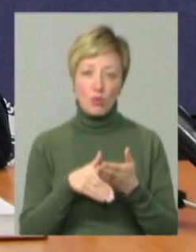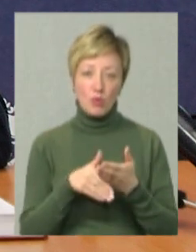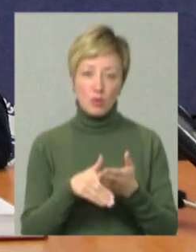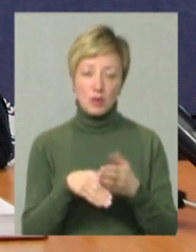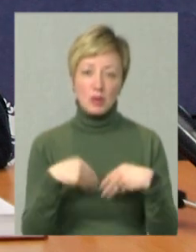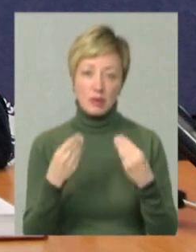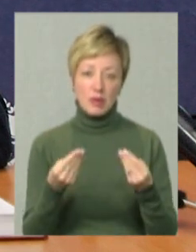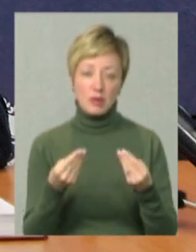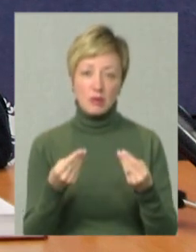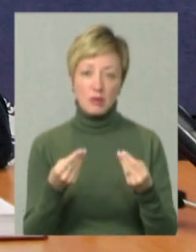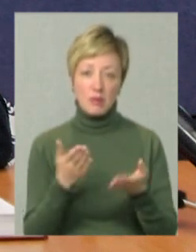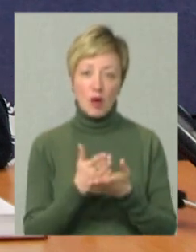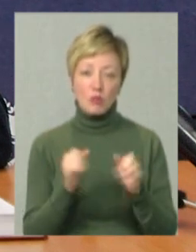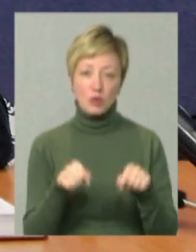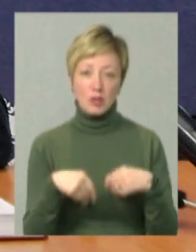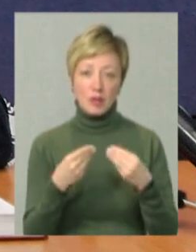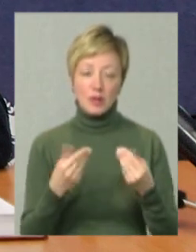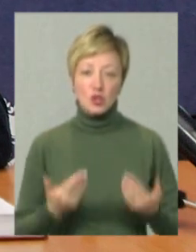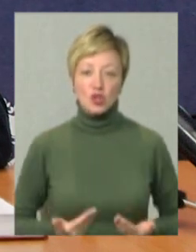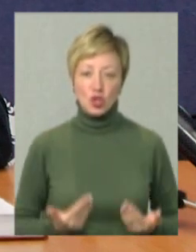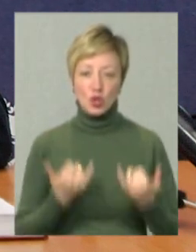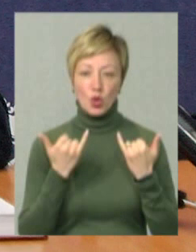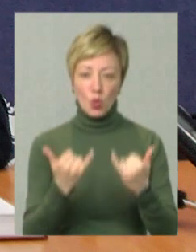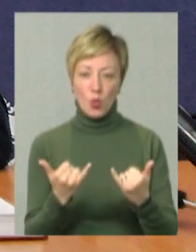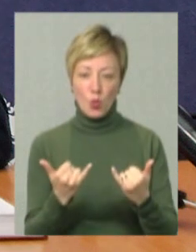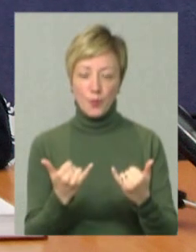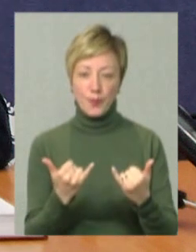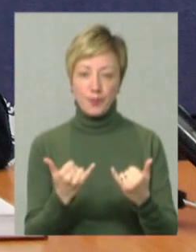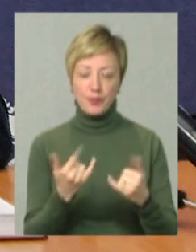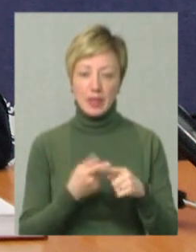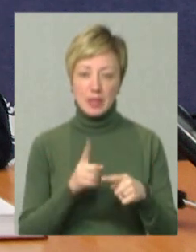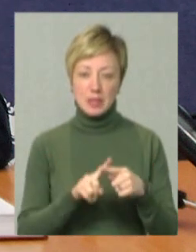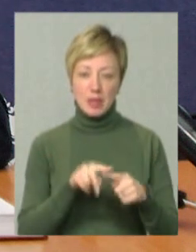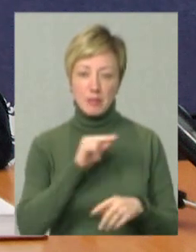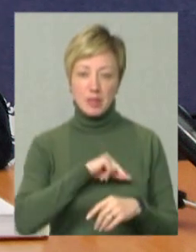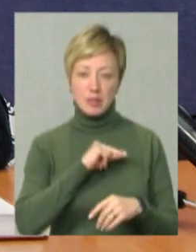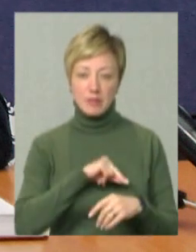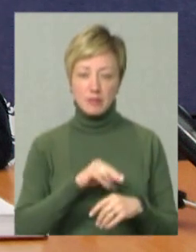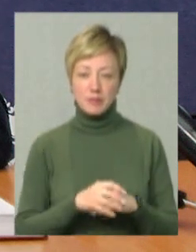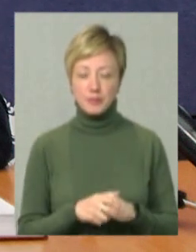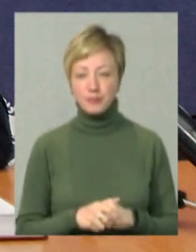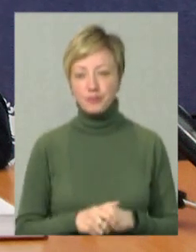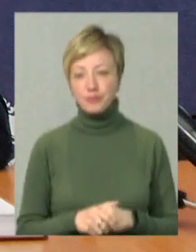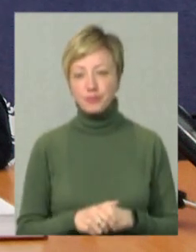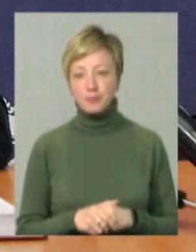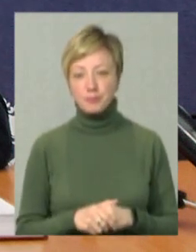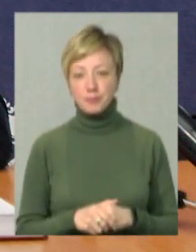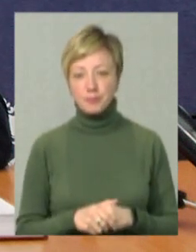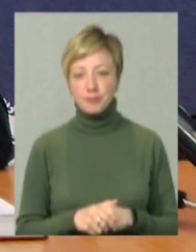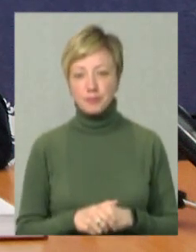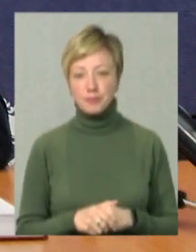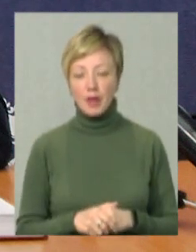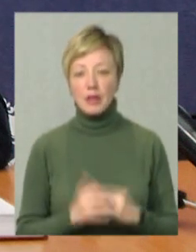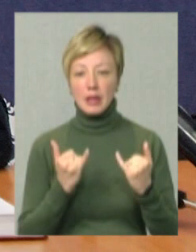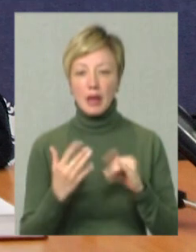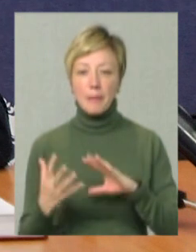надавати і мають можливість надавати для наших внутрішніх переселенців,